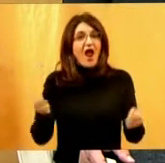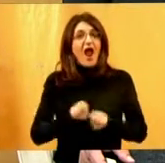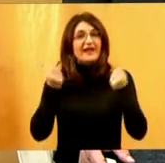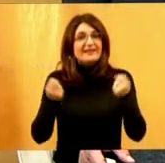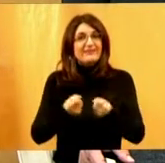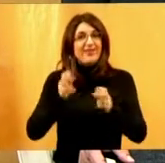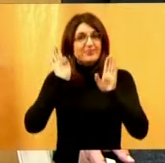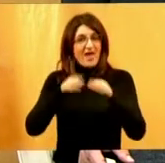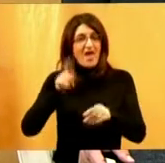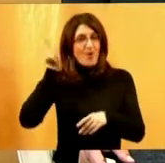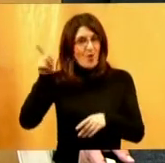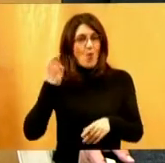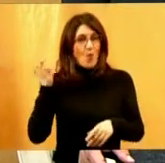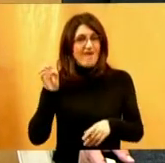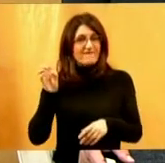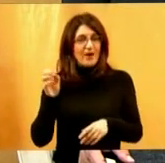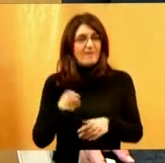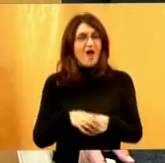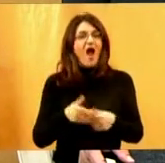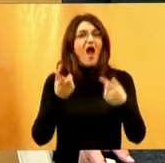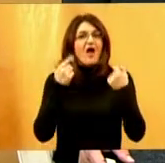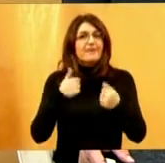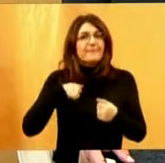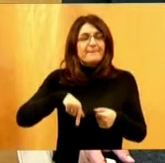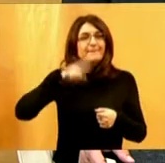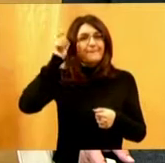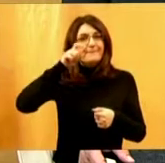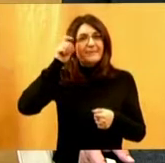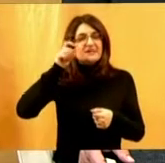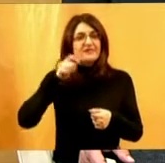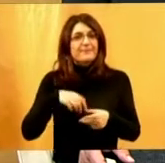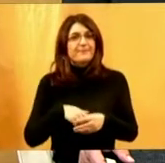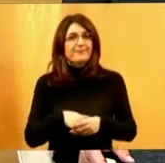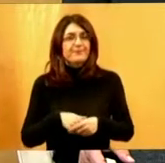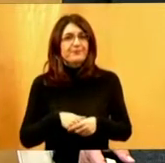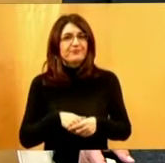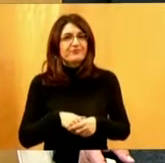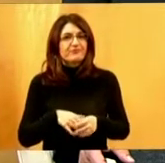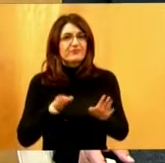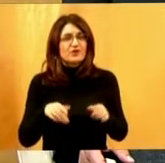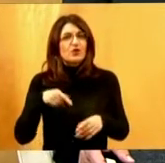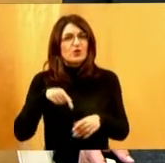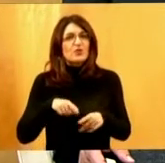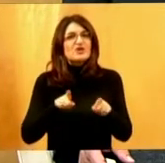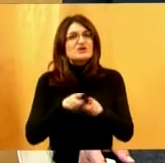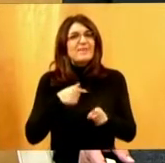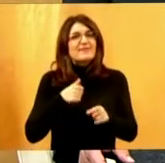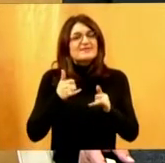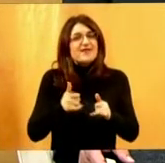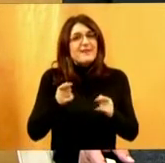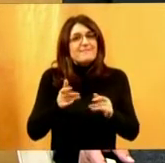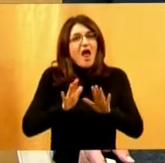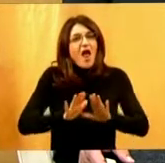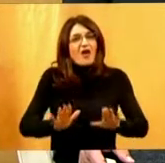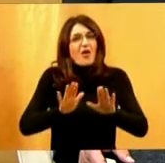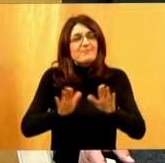više. Iako mislim da nekako i tu posustajemo, mislim